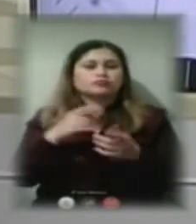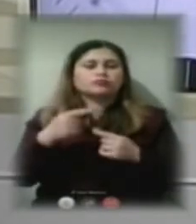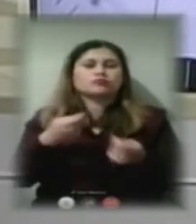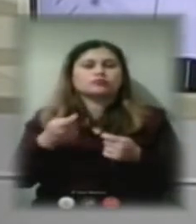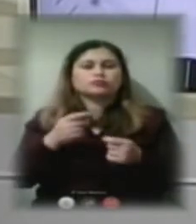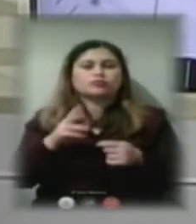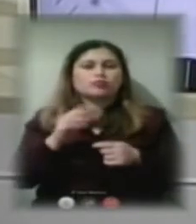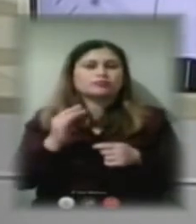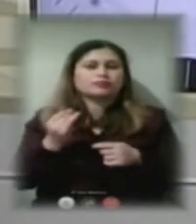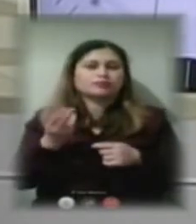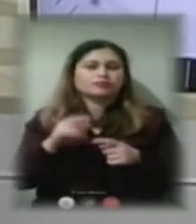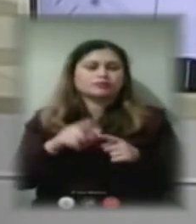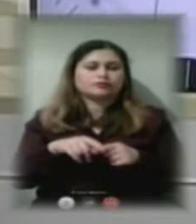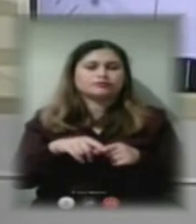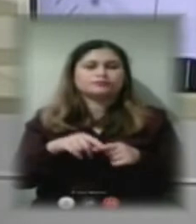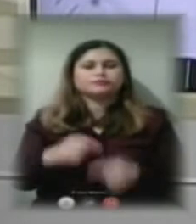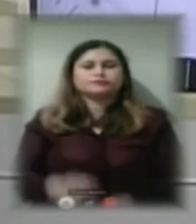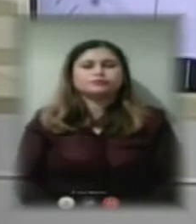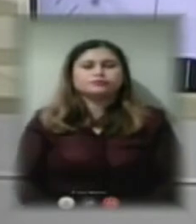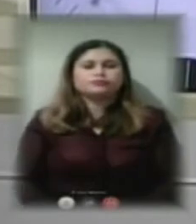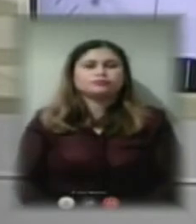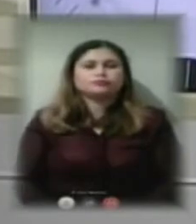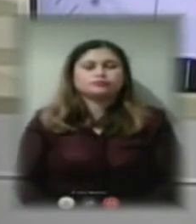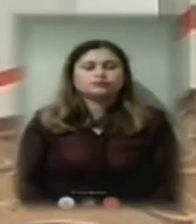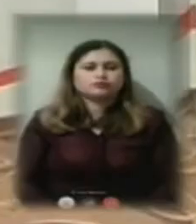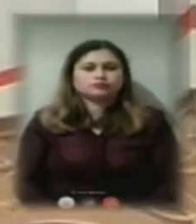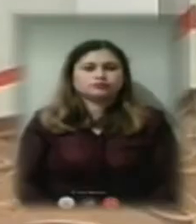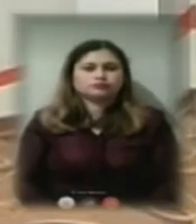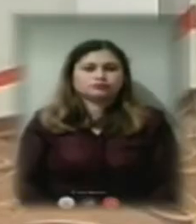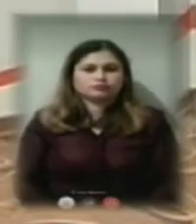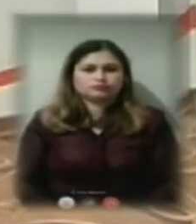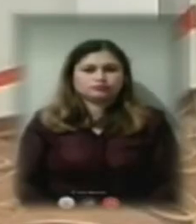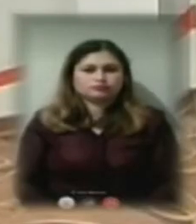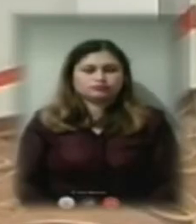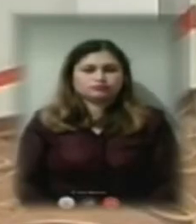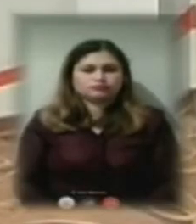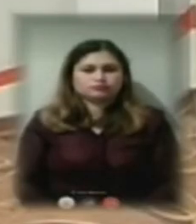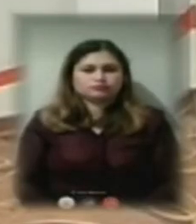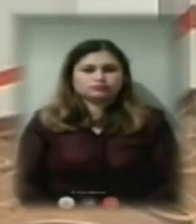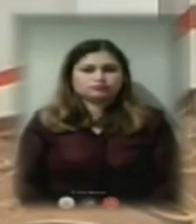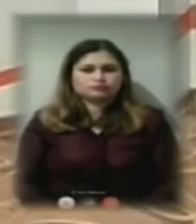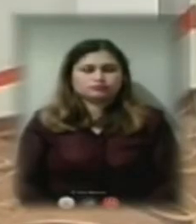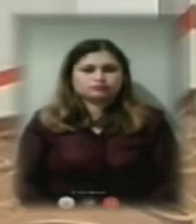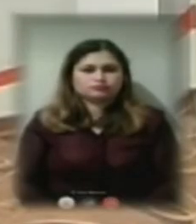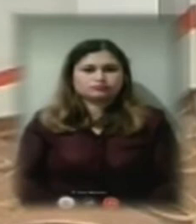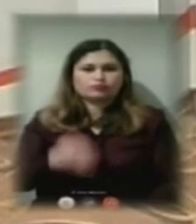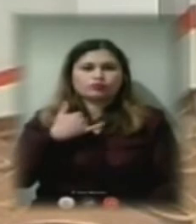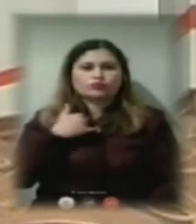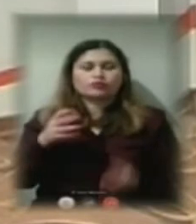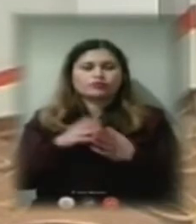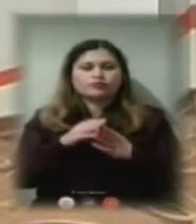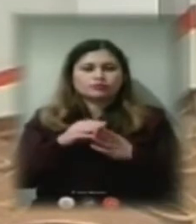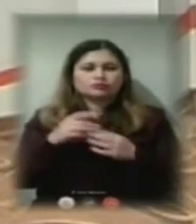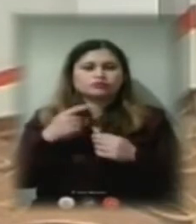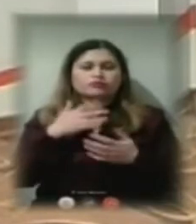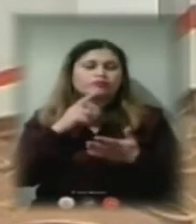безумовно. Віктора. Ну, власне, в мене від співвласників запитання я вже всі задав.